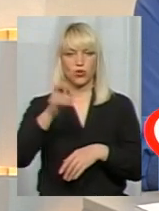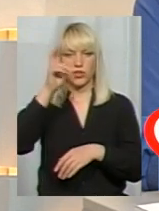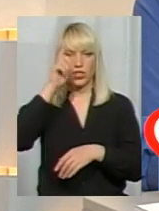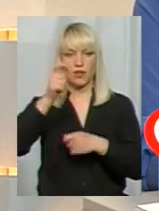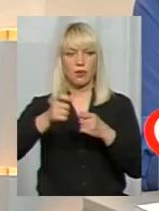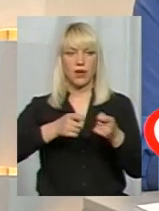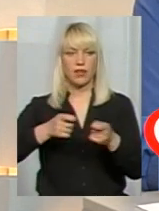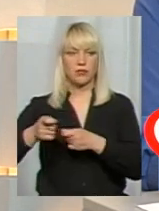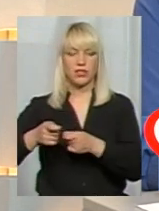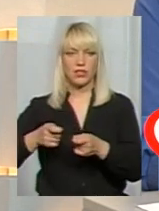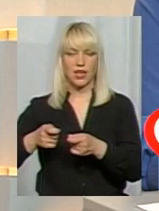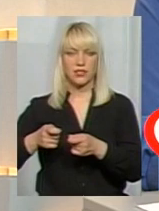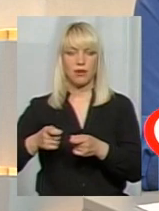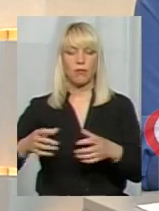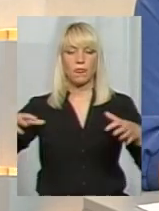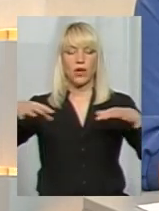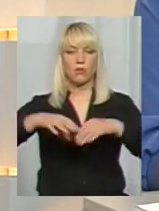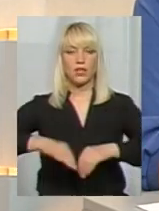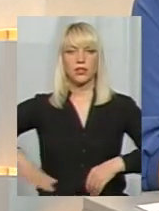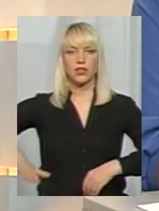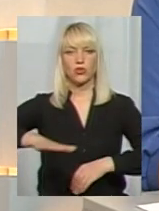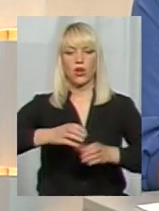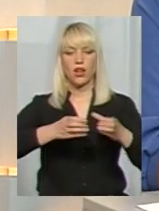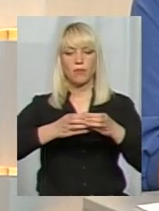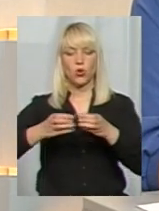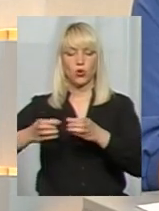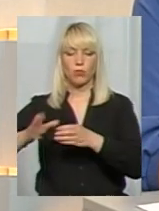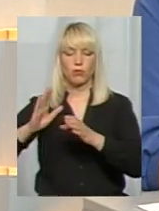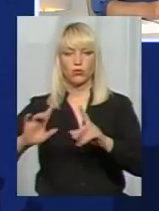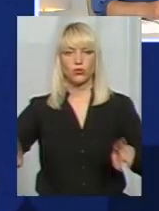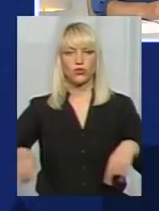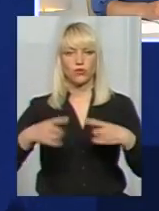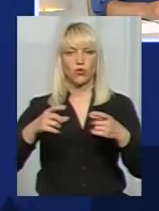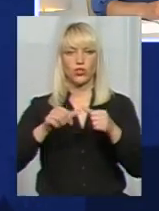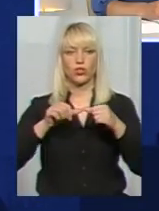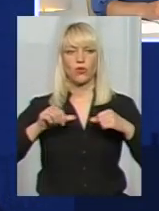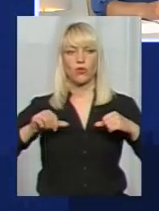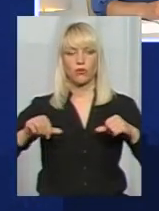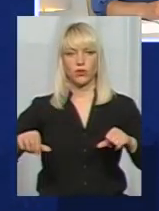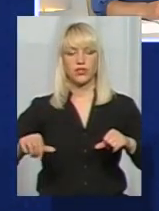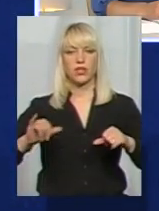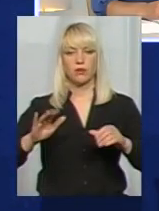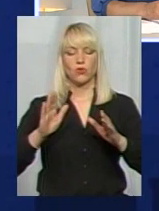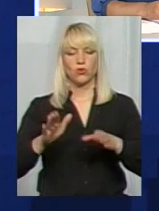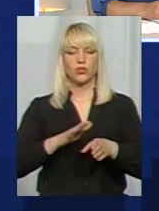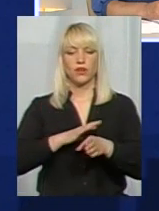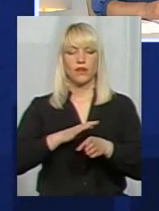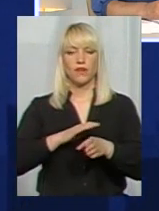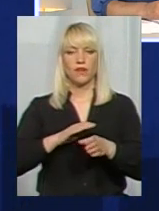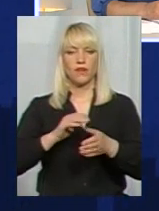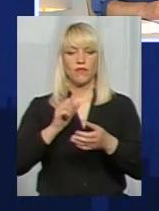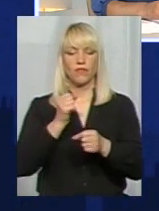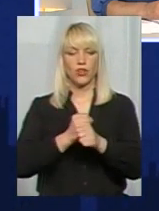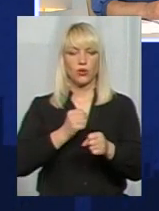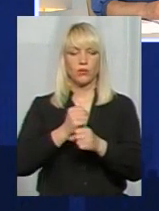адміністраціями, об'єднаними територіальними громадами. Будуть створені комісії і будуть вироблені акти, які